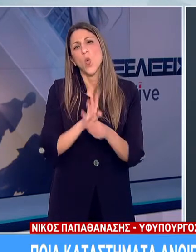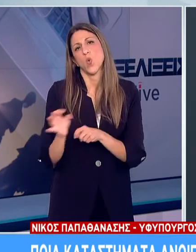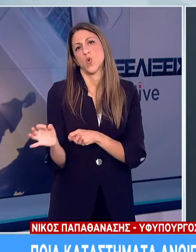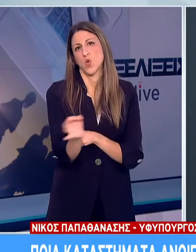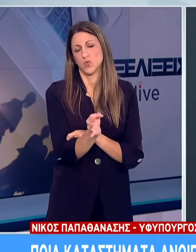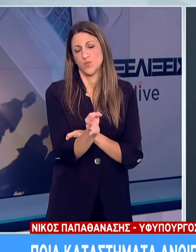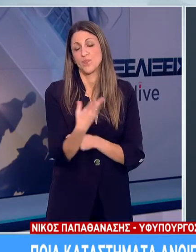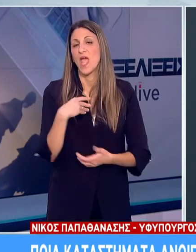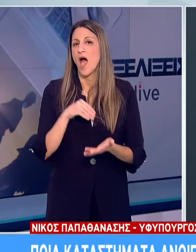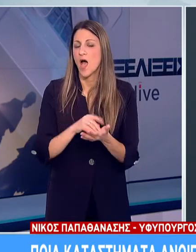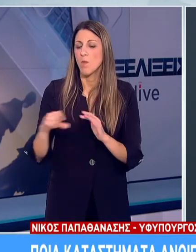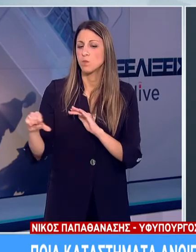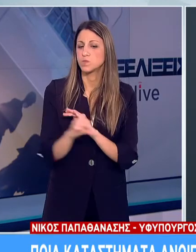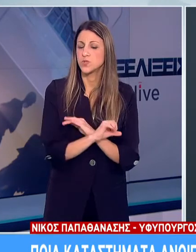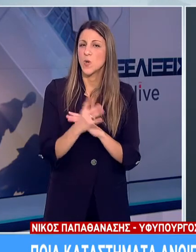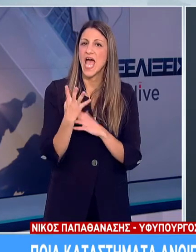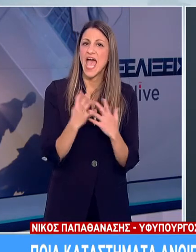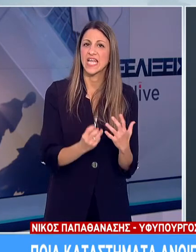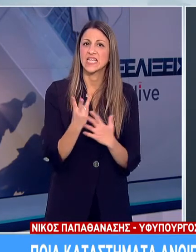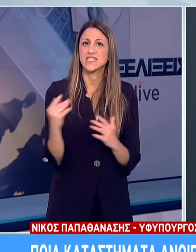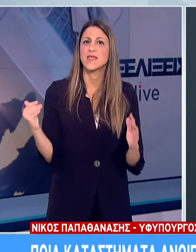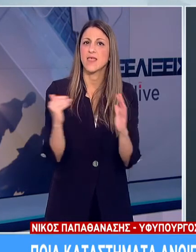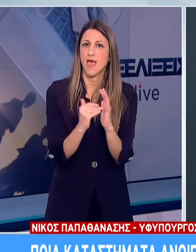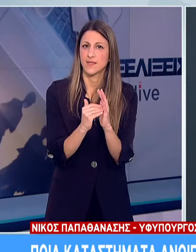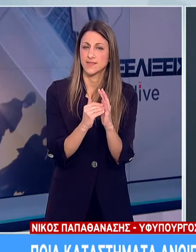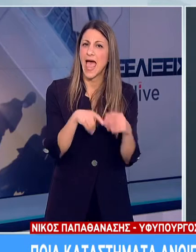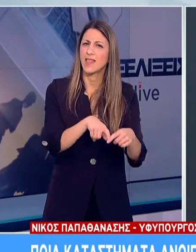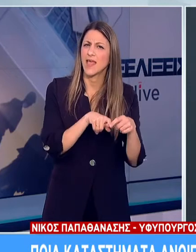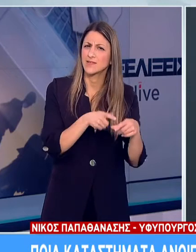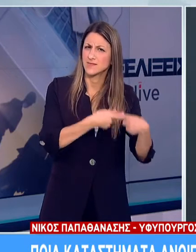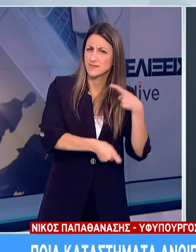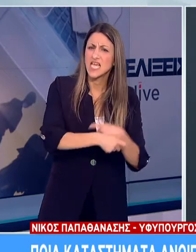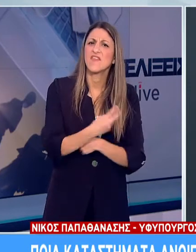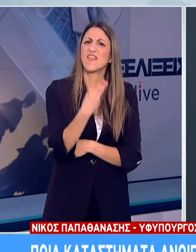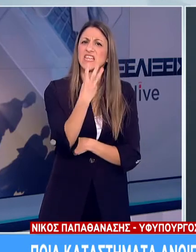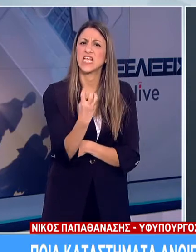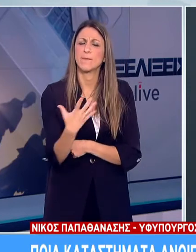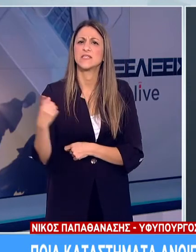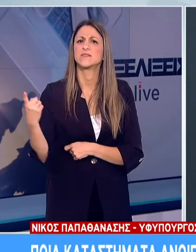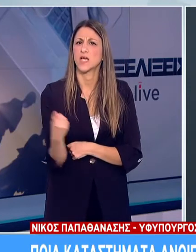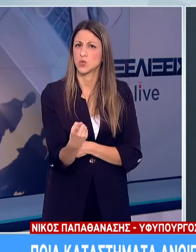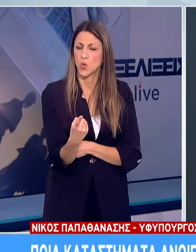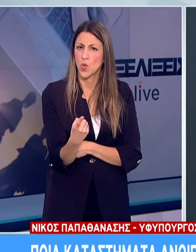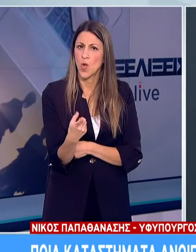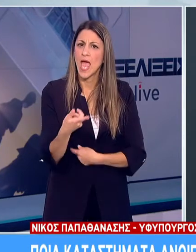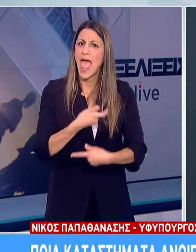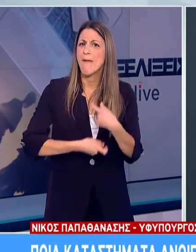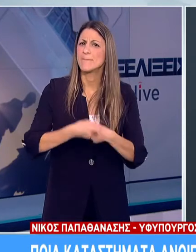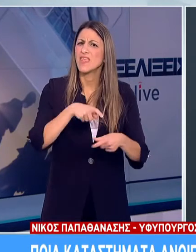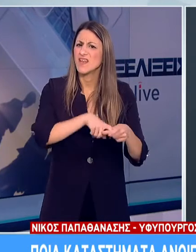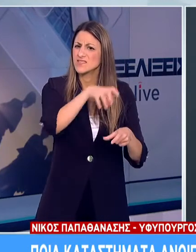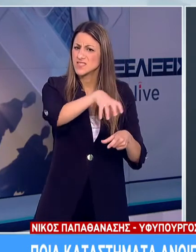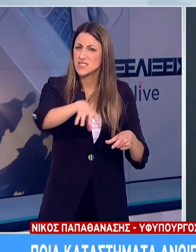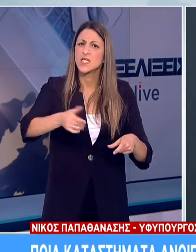Επίσης, θα έχουν επαναλειτουργήσει 93.000 επιχειρήσεις, δηλαδή το 35% των επιχειρήσεων, των οποίων